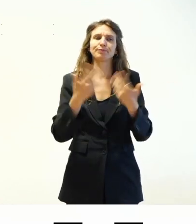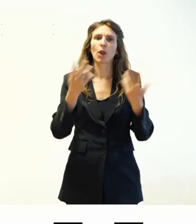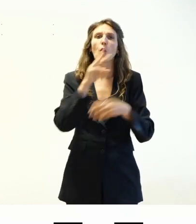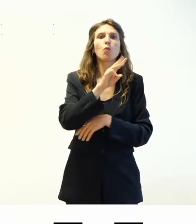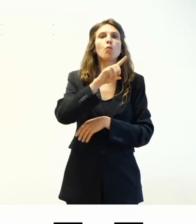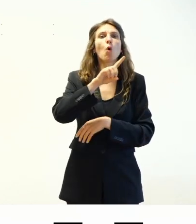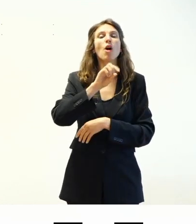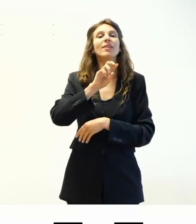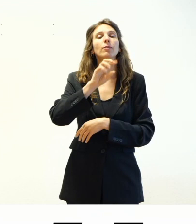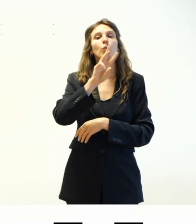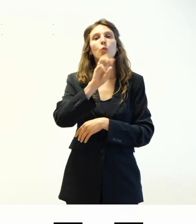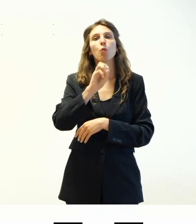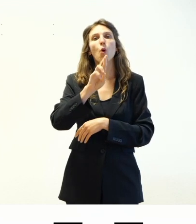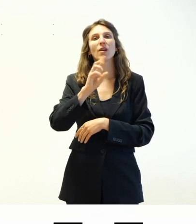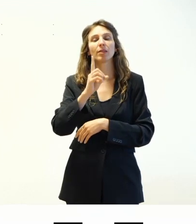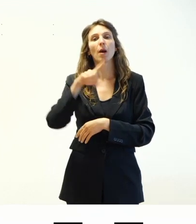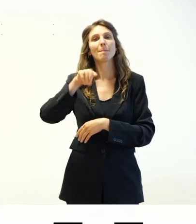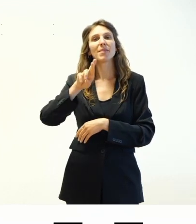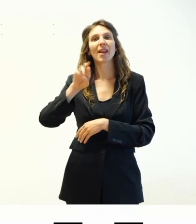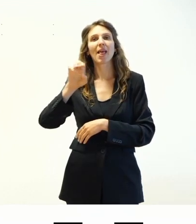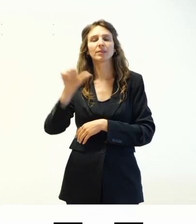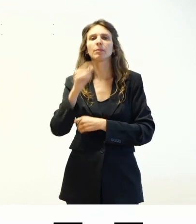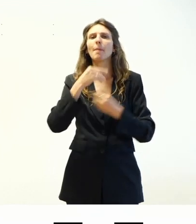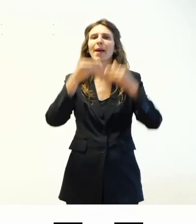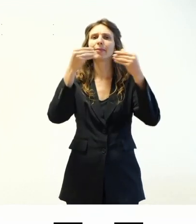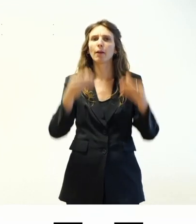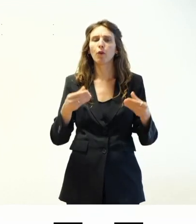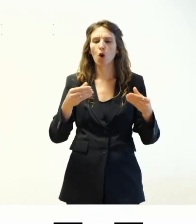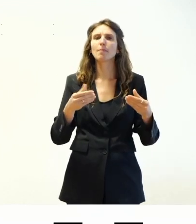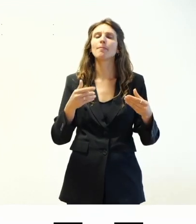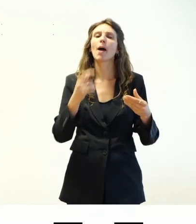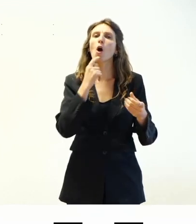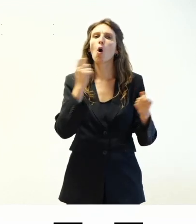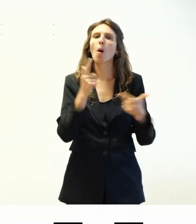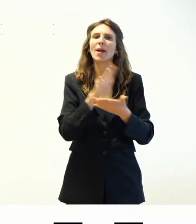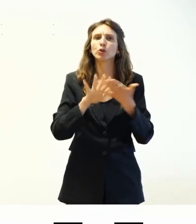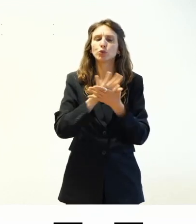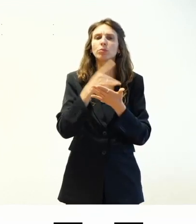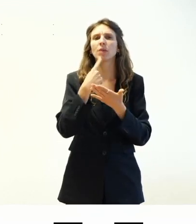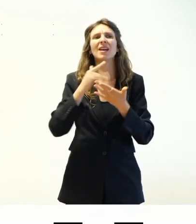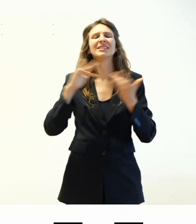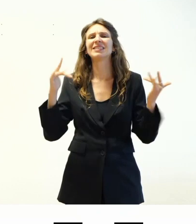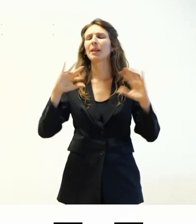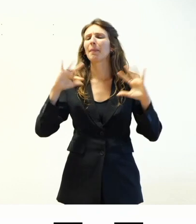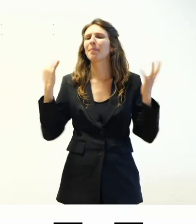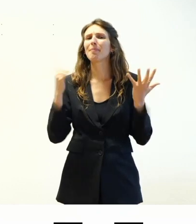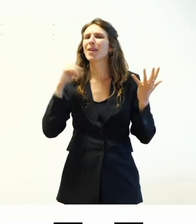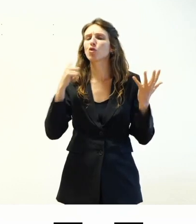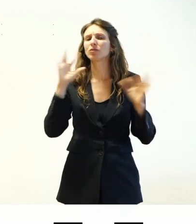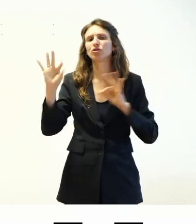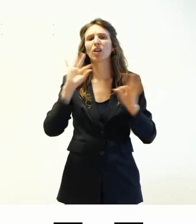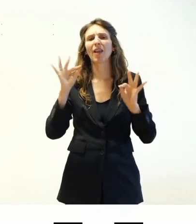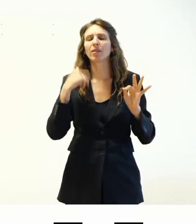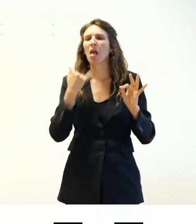WordPress è la piattaforma di pubblicazione open source scelta da milioni di siti web in tutto il mondo, dai creatori e dalle piccole imprese alle